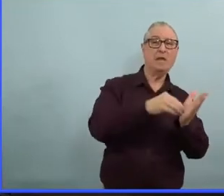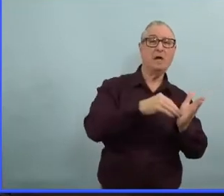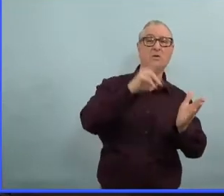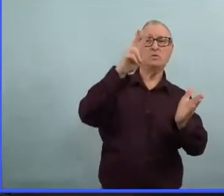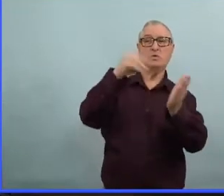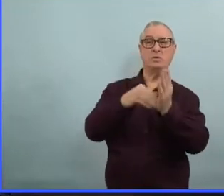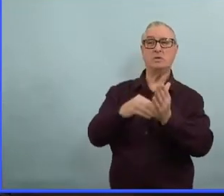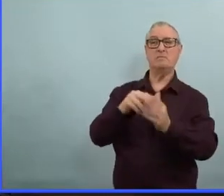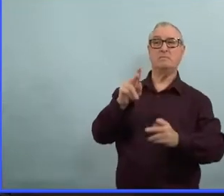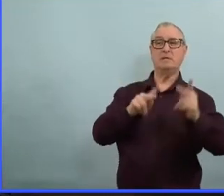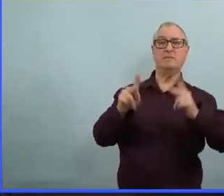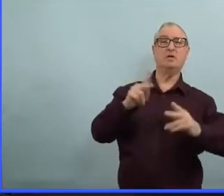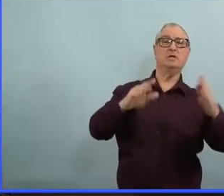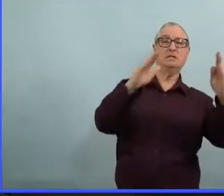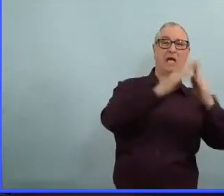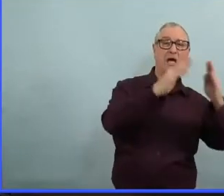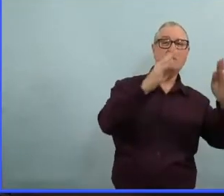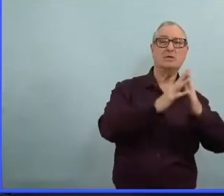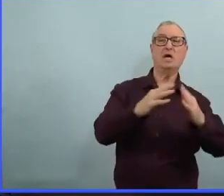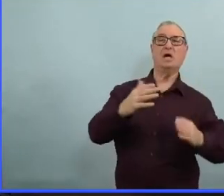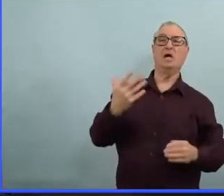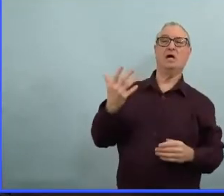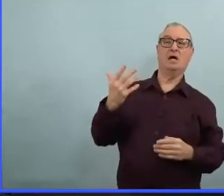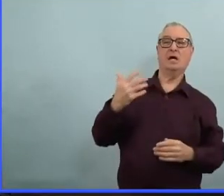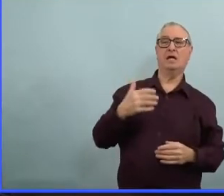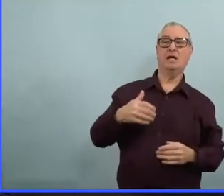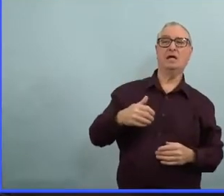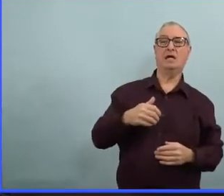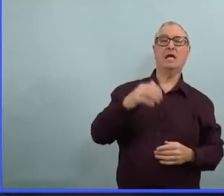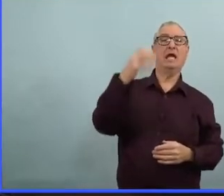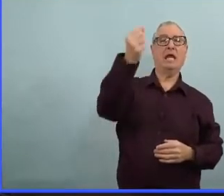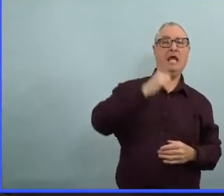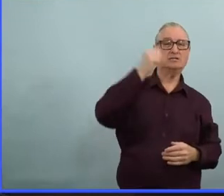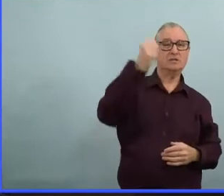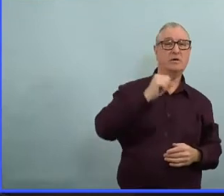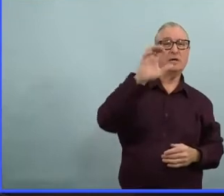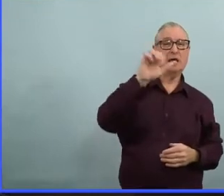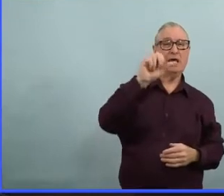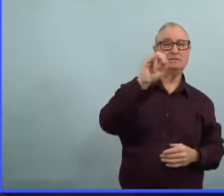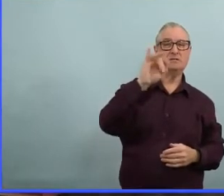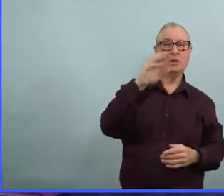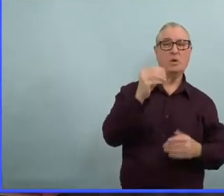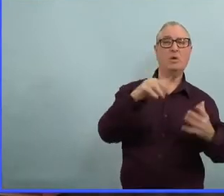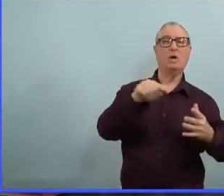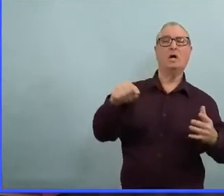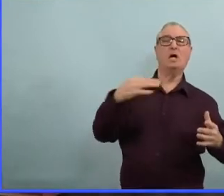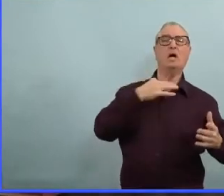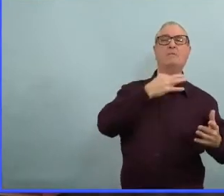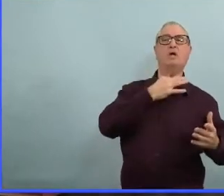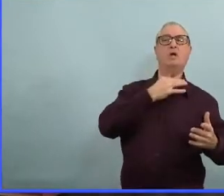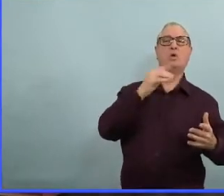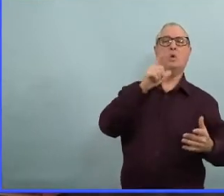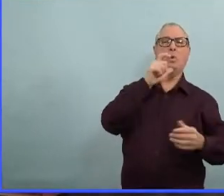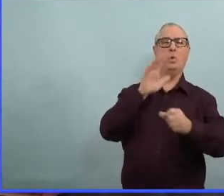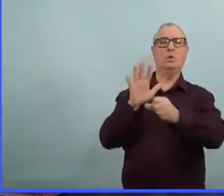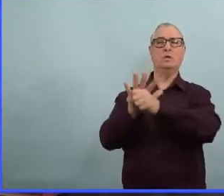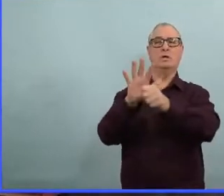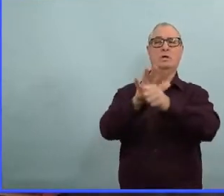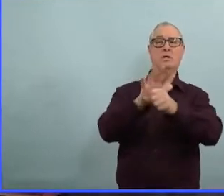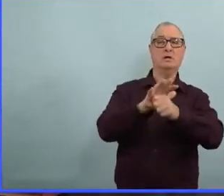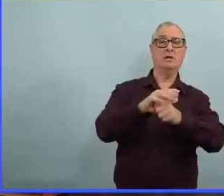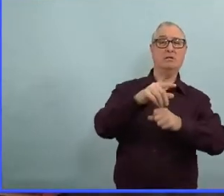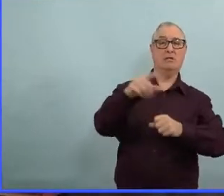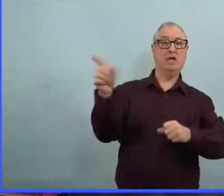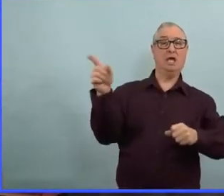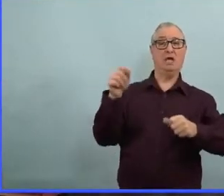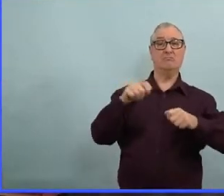Jets. Alors est-ce que ça, ce n pas un risque additionnel ? Et franchement, c'est qui qui a demandé à ce qu'on enlève ce plafond ? Alors ce